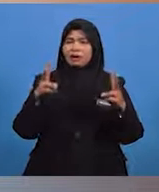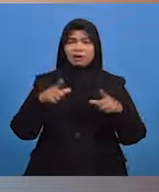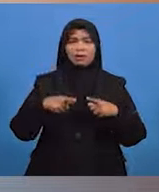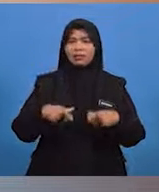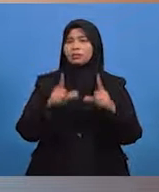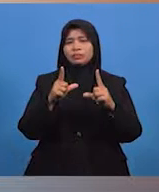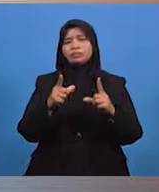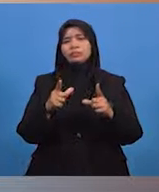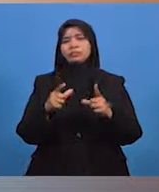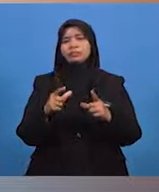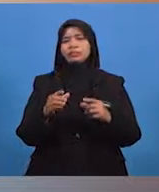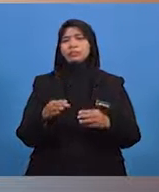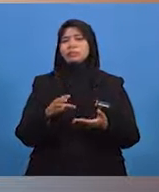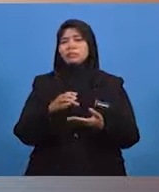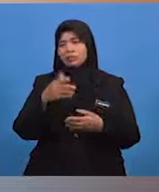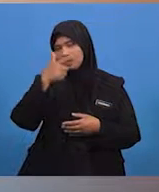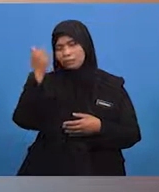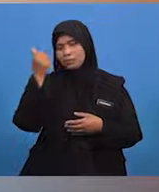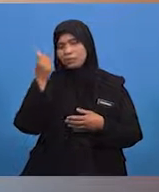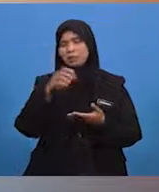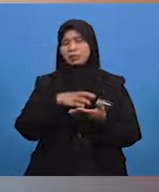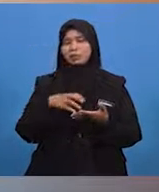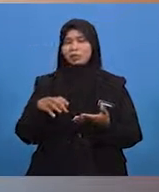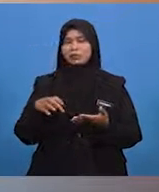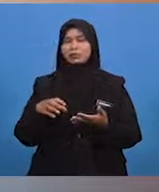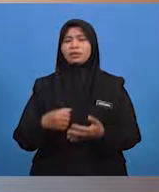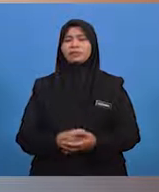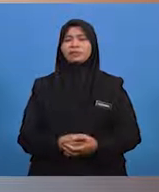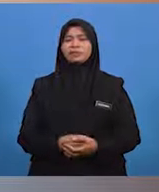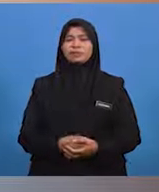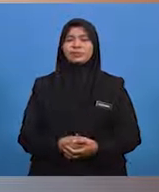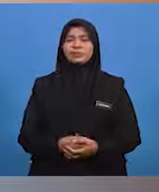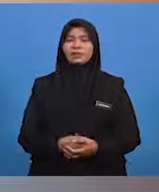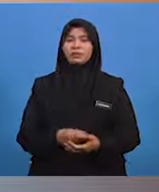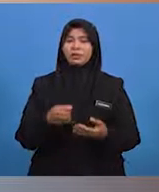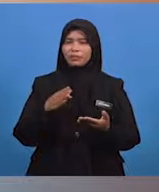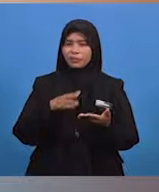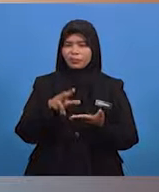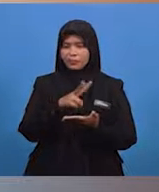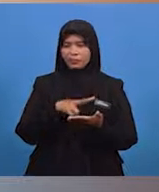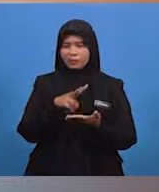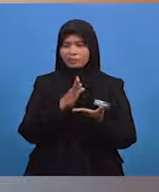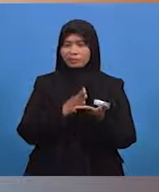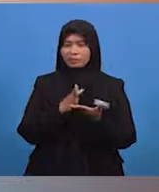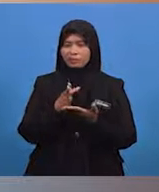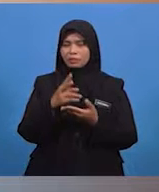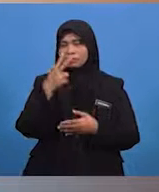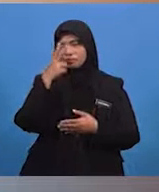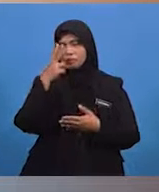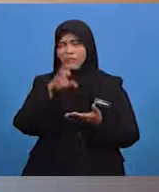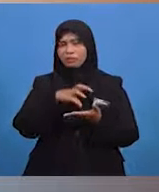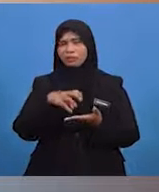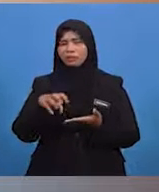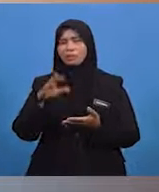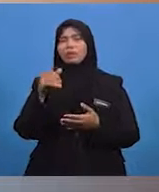kemusnahan yang dahsyat di sepanjang aliran. Klip video seterusnya menunjukkan kemusnahan yang